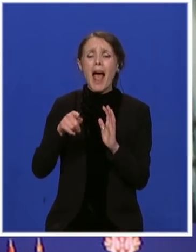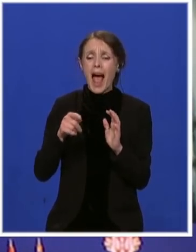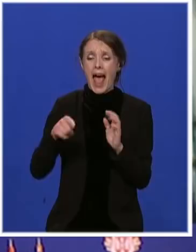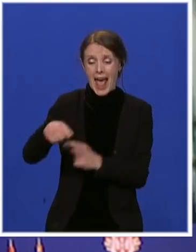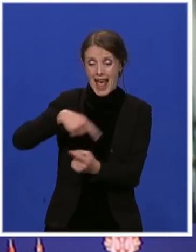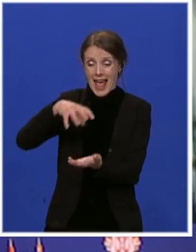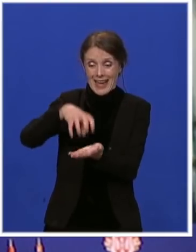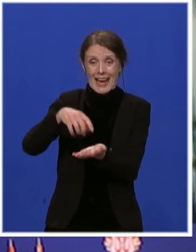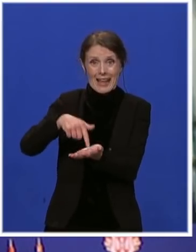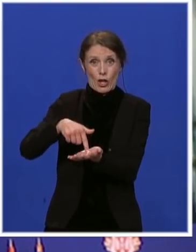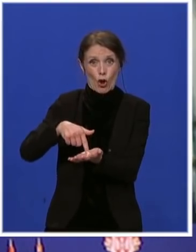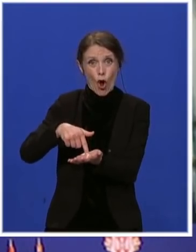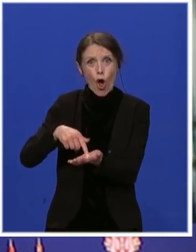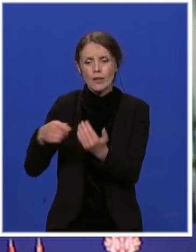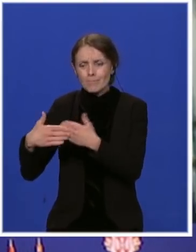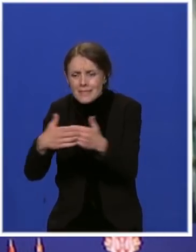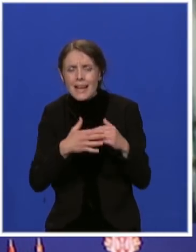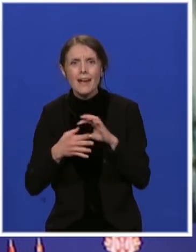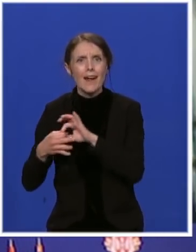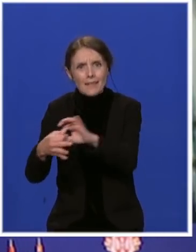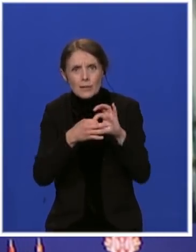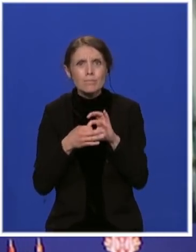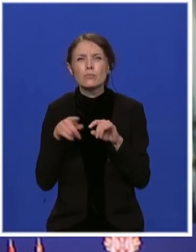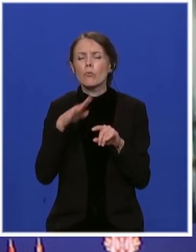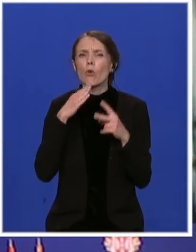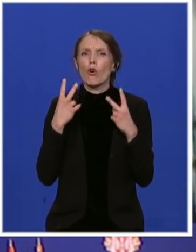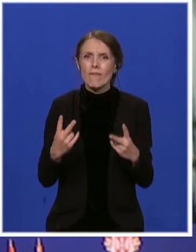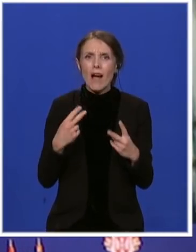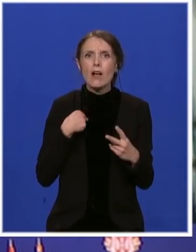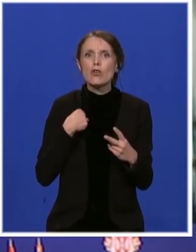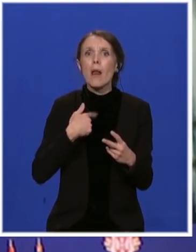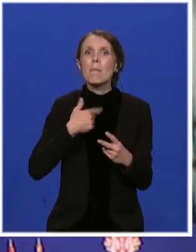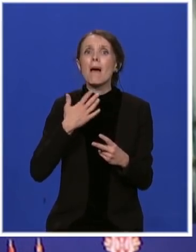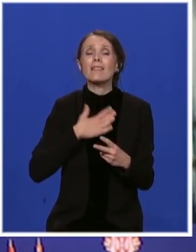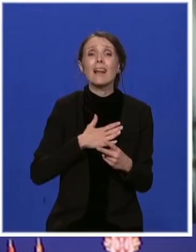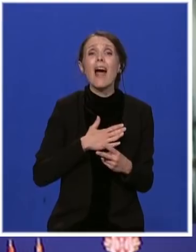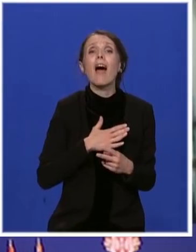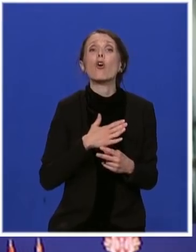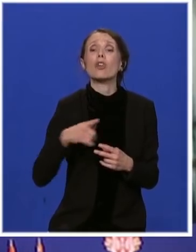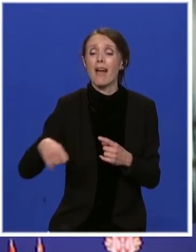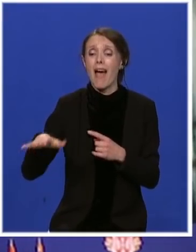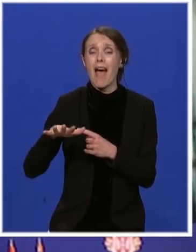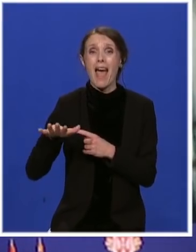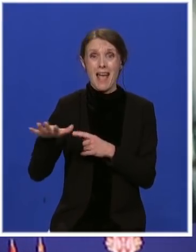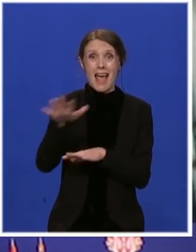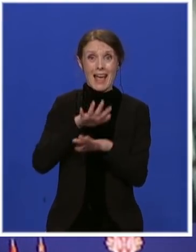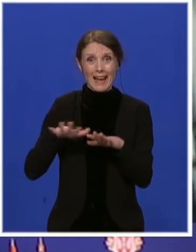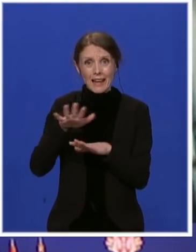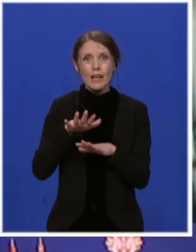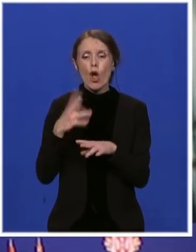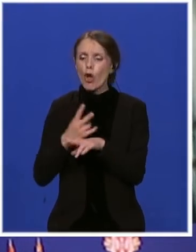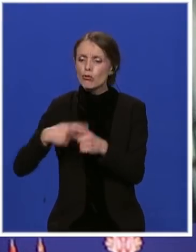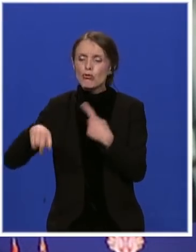što vidimo otvorenost širom regiona da se ovo dodatno unapredi i to će biti veoma